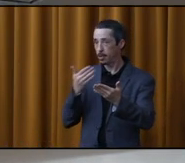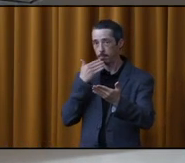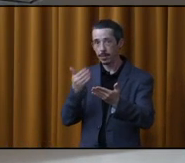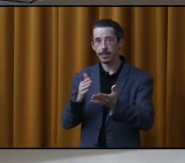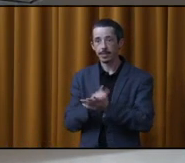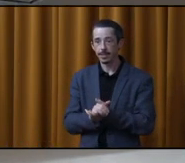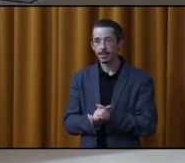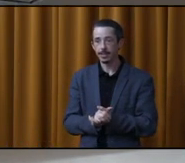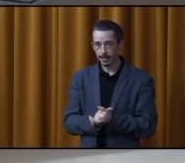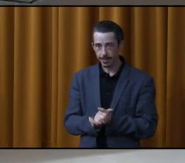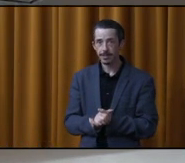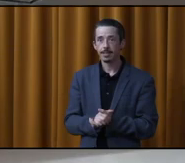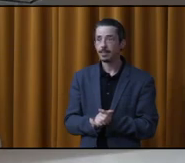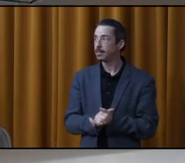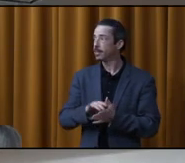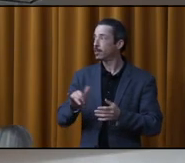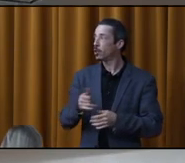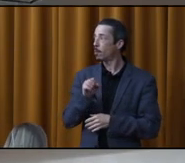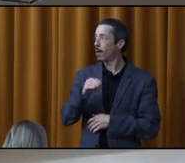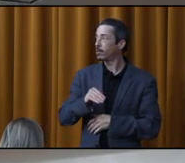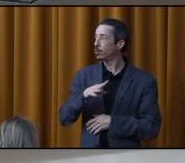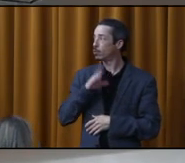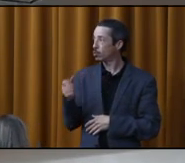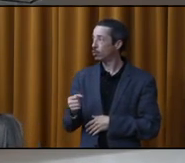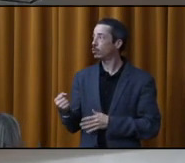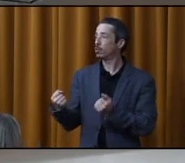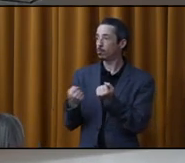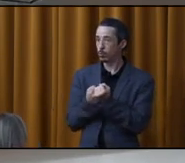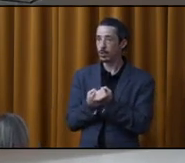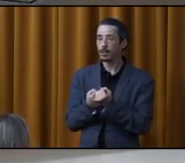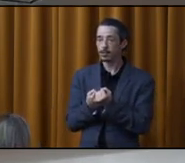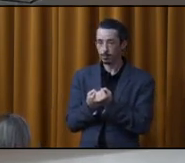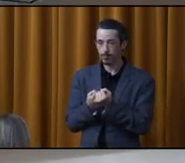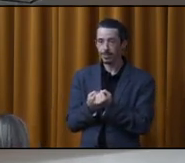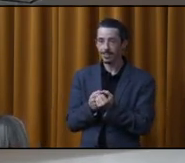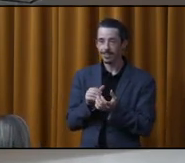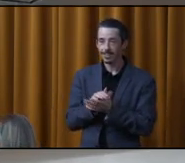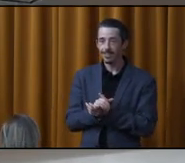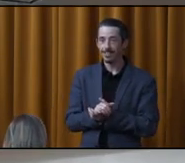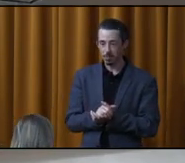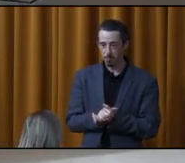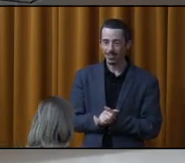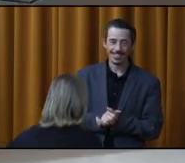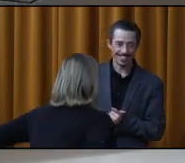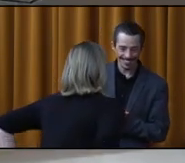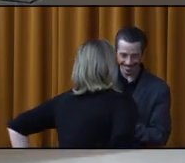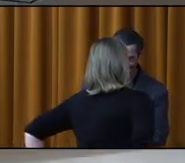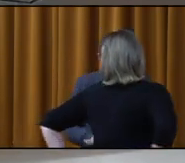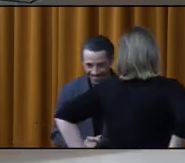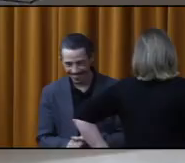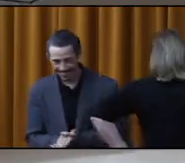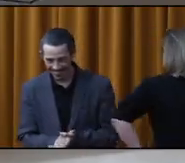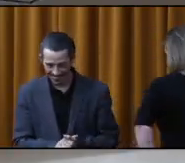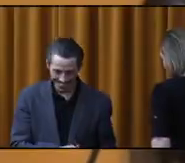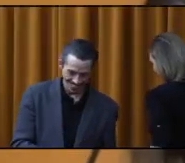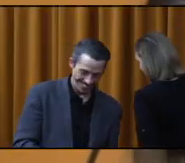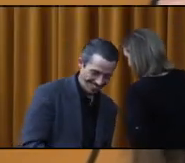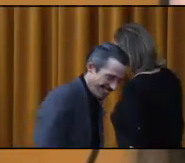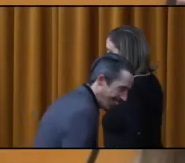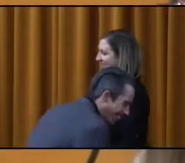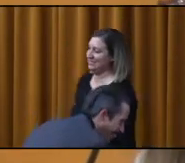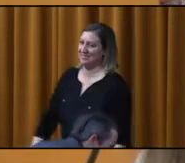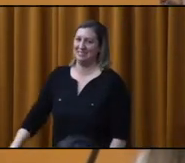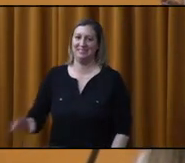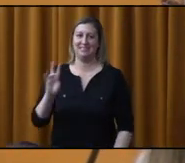Merci. Jacques Prescott, je puis, M. le Président. Merci. Donc, on tombe au point 7 à faire courant de 7.1. Il serait